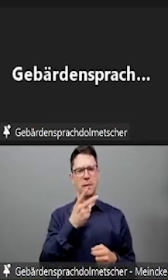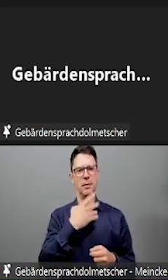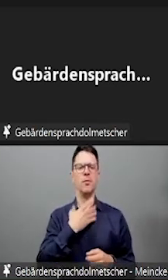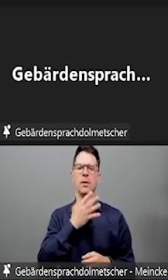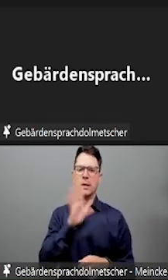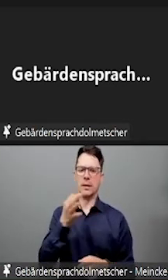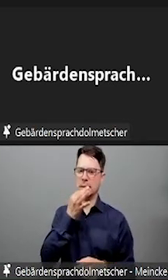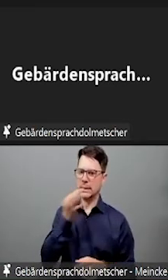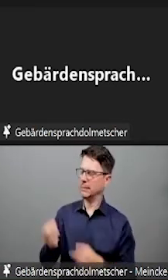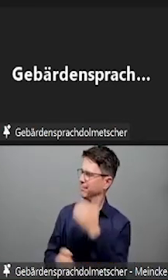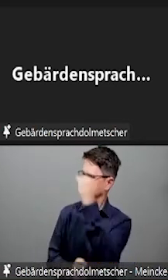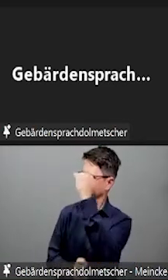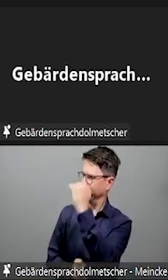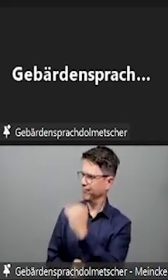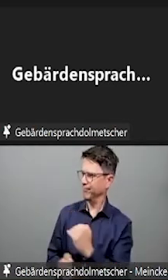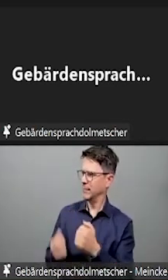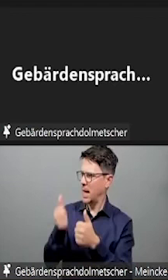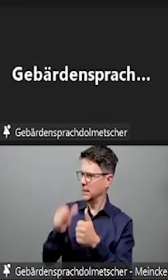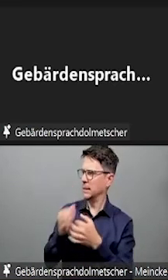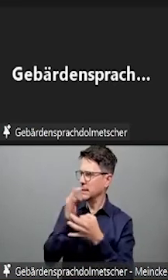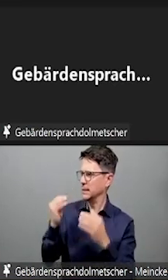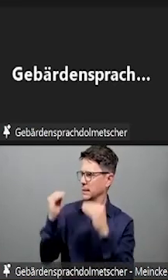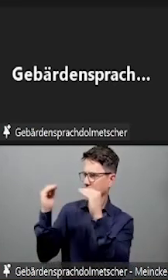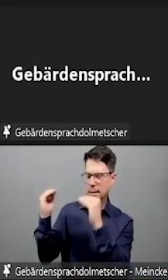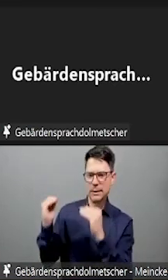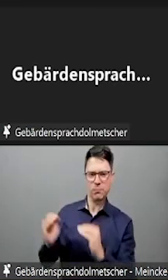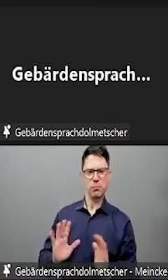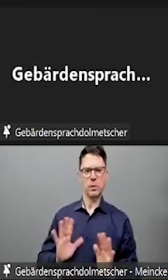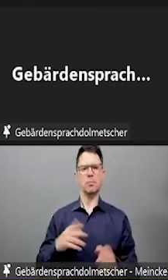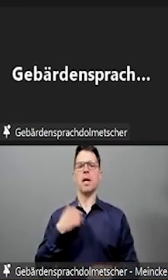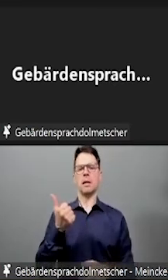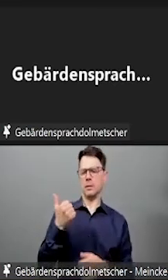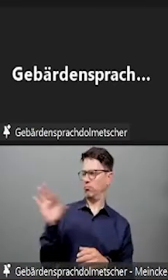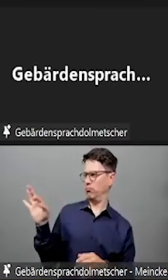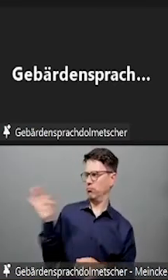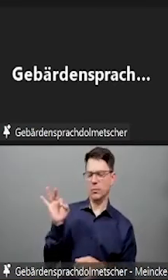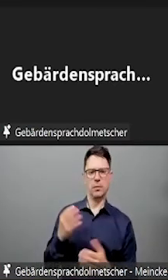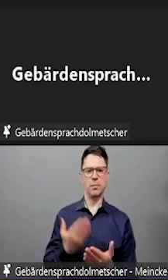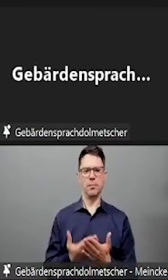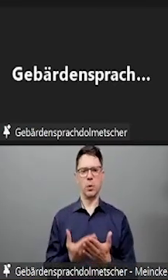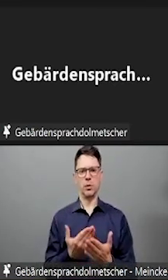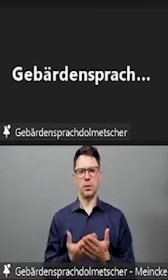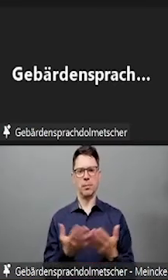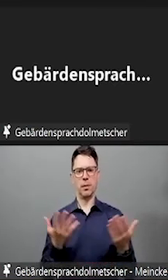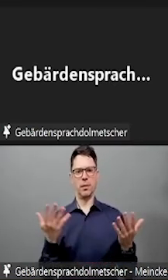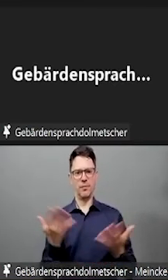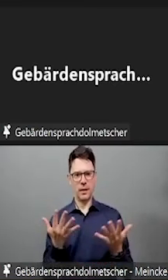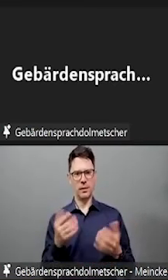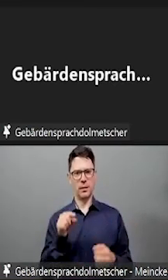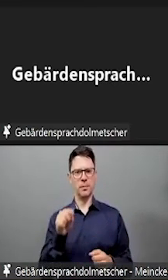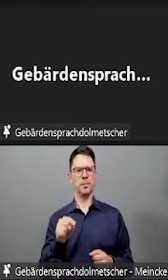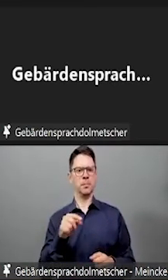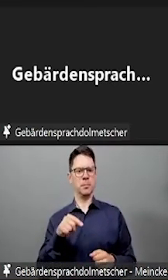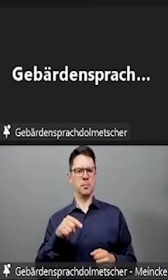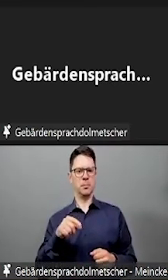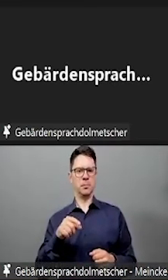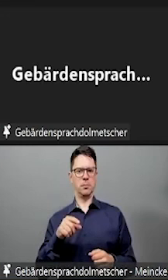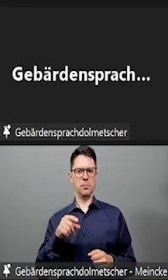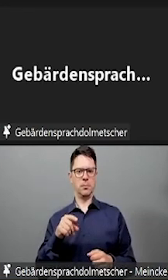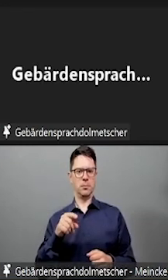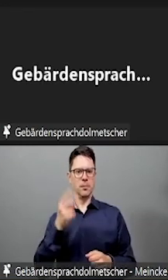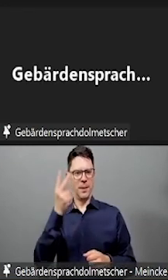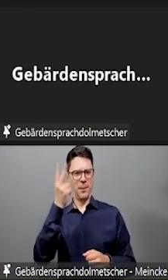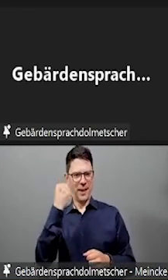Nachteile entstehen, da wenn zum Beispiel taktiv oder auditiv hintereinander die Wahrnehmung